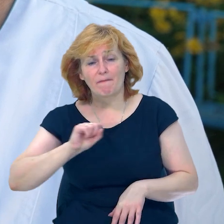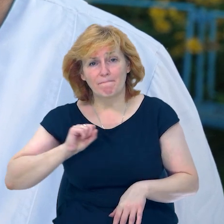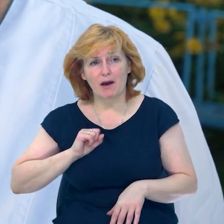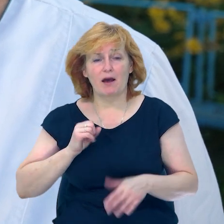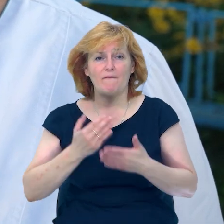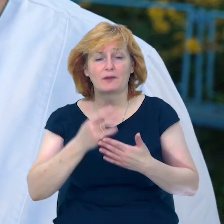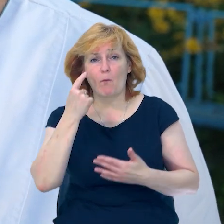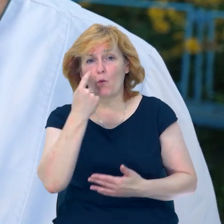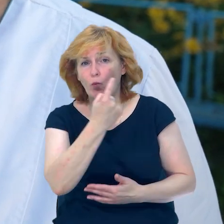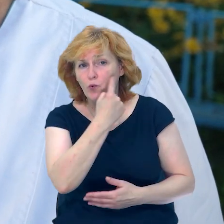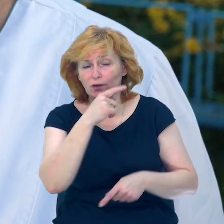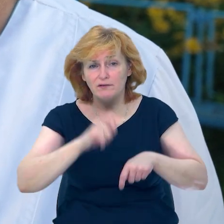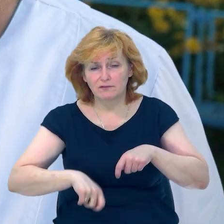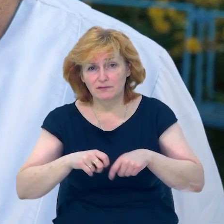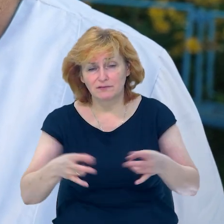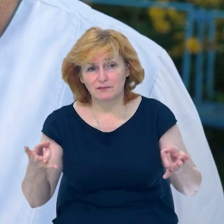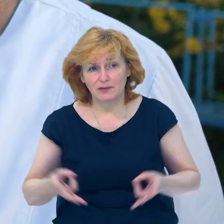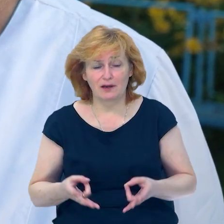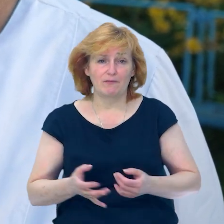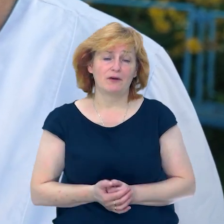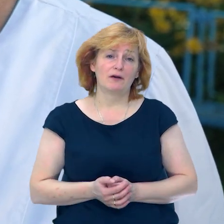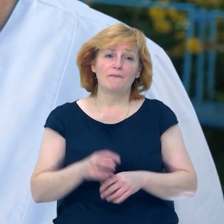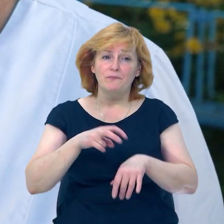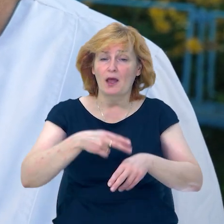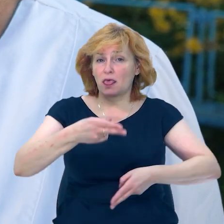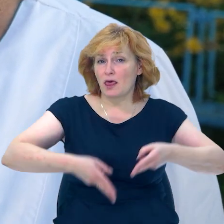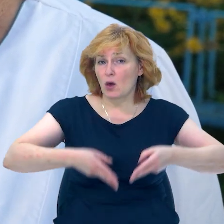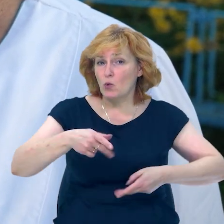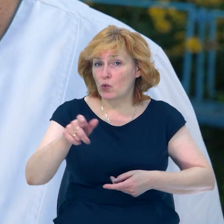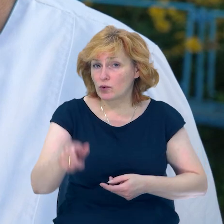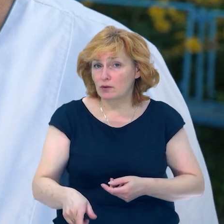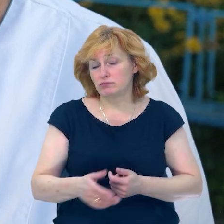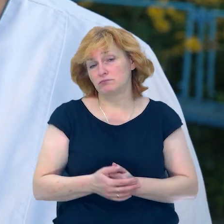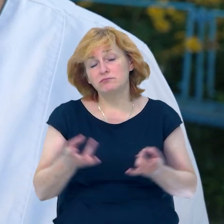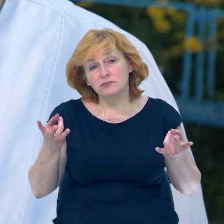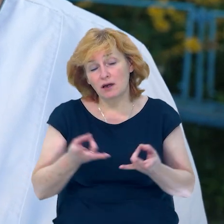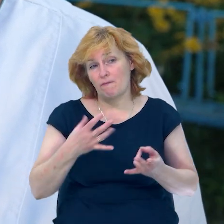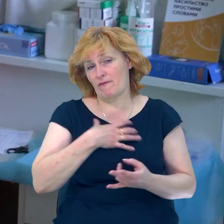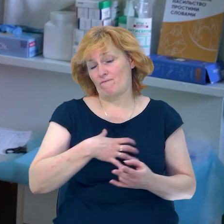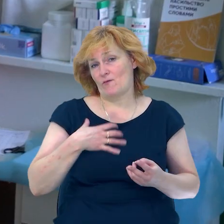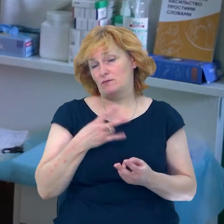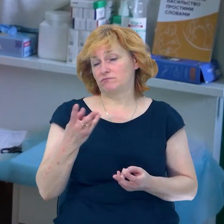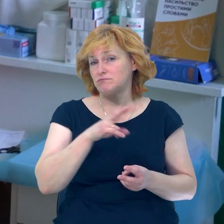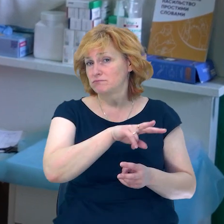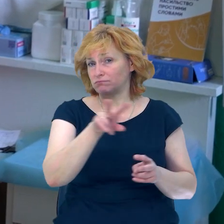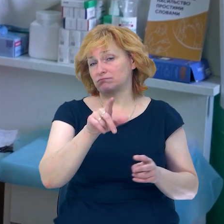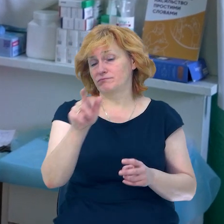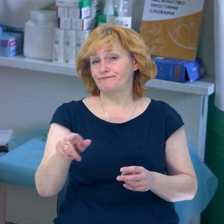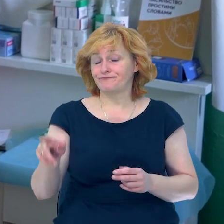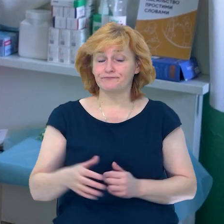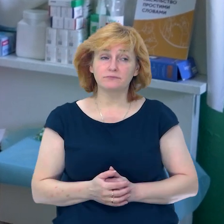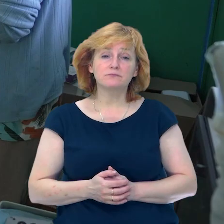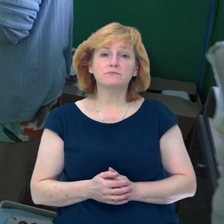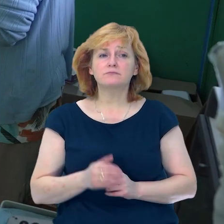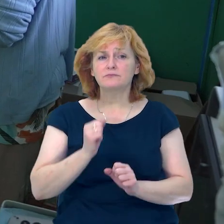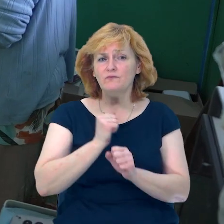окуліст, реалор, лікарь, хірург. Треба, хай би приїжджали. Окрім огляду, жінкам